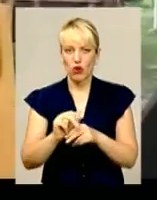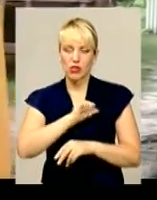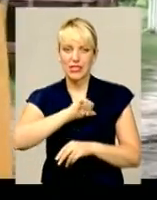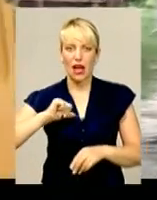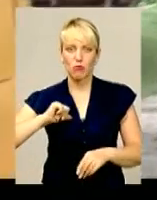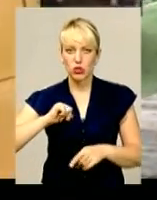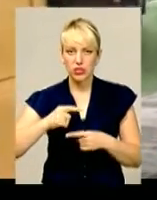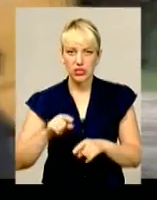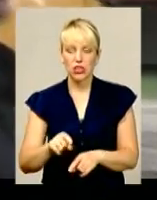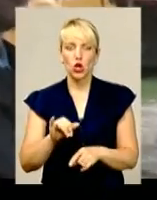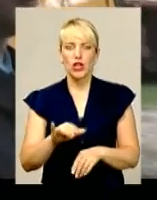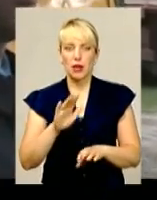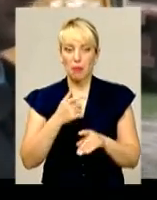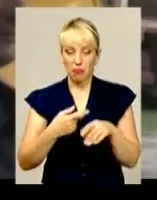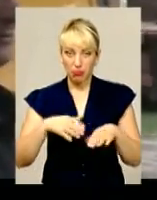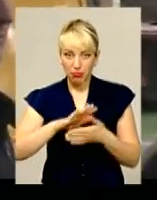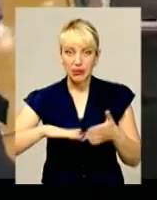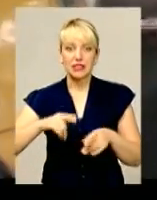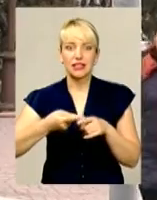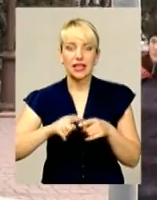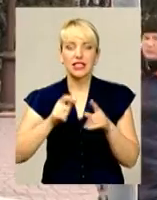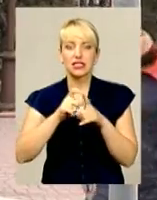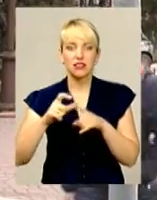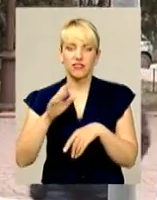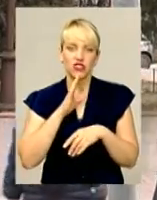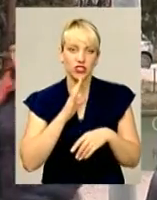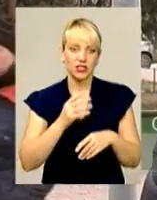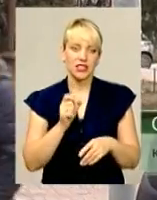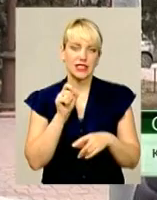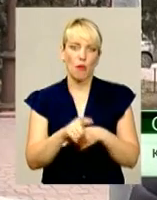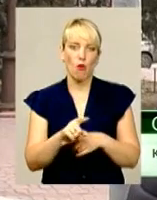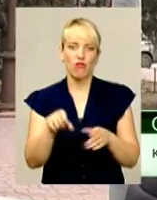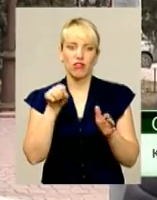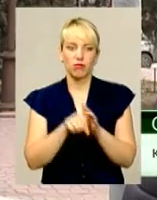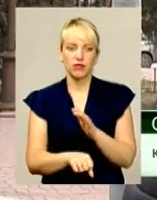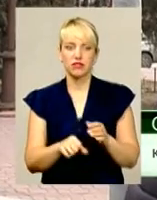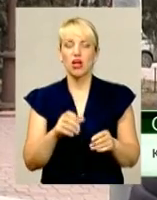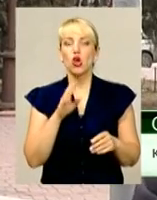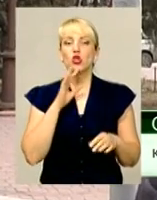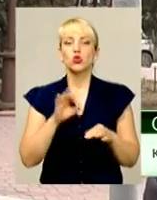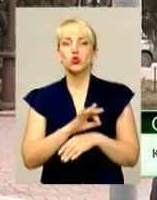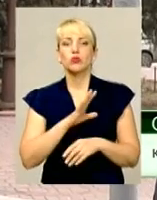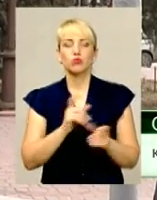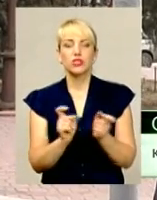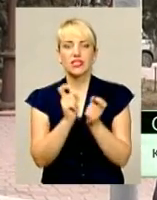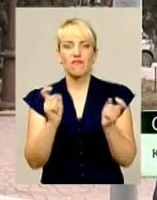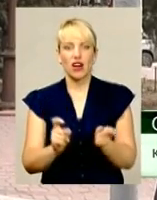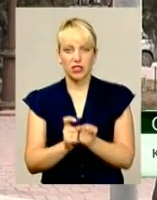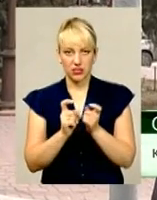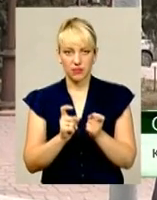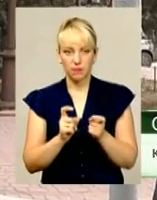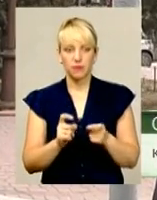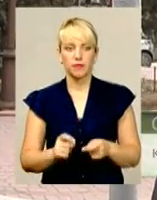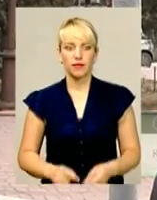таких заяв жінка й вирішила замовити вбивство чоловіка. З дружиною я знаю, в були конфлікти, сварки, так, як завжди, але